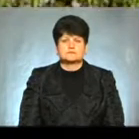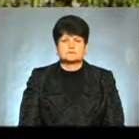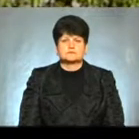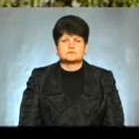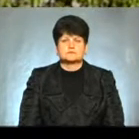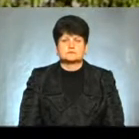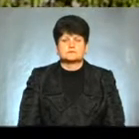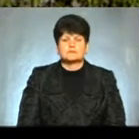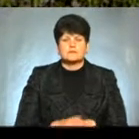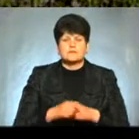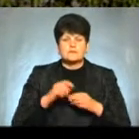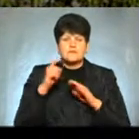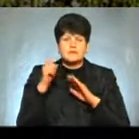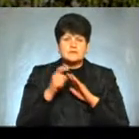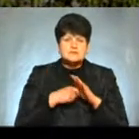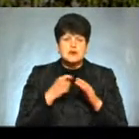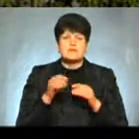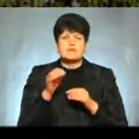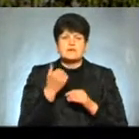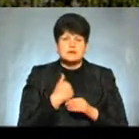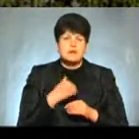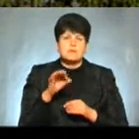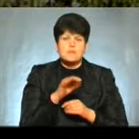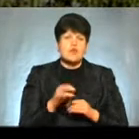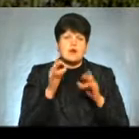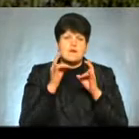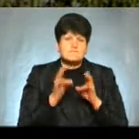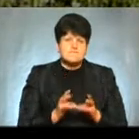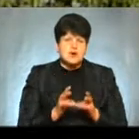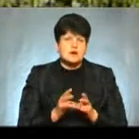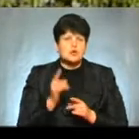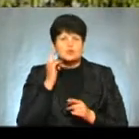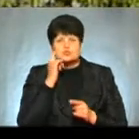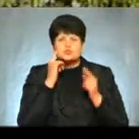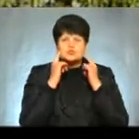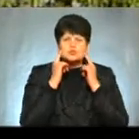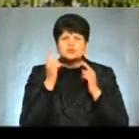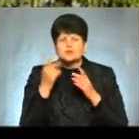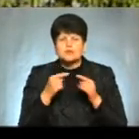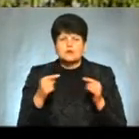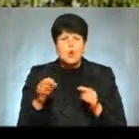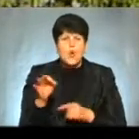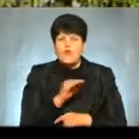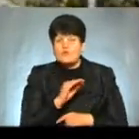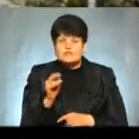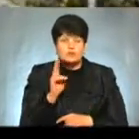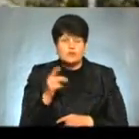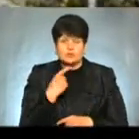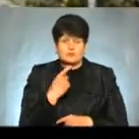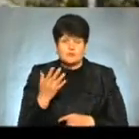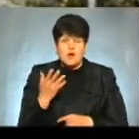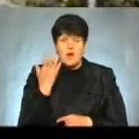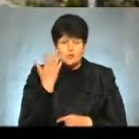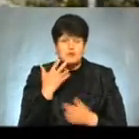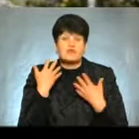Знав я за аварію на Чорнобильській АЕС із слухів, тому що офіційно ніхто не повідомляв Але коли